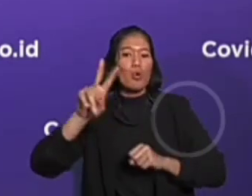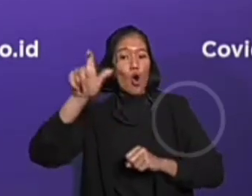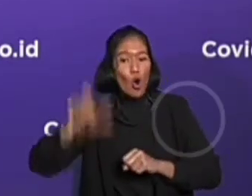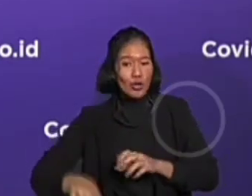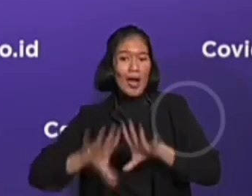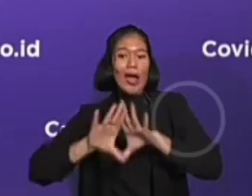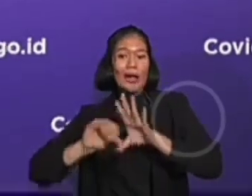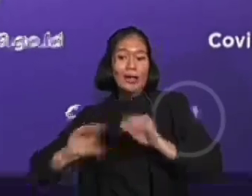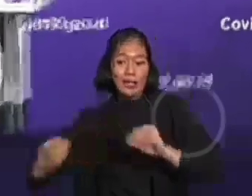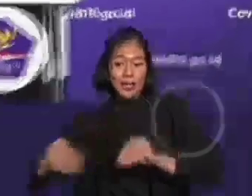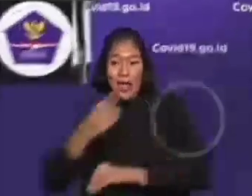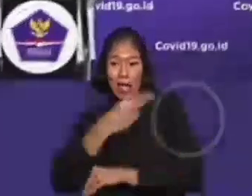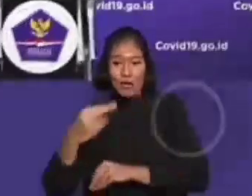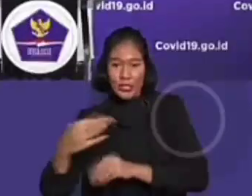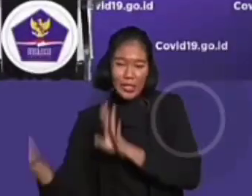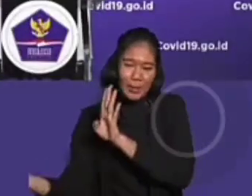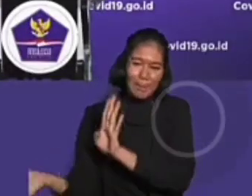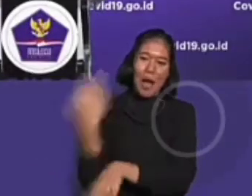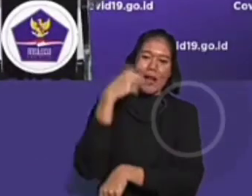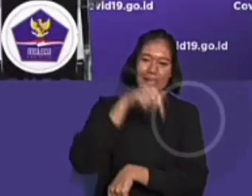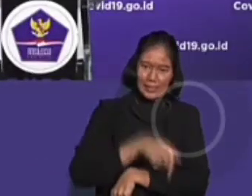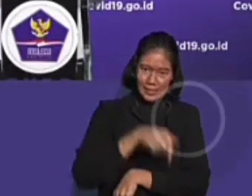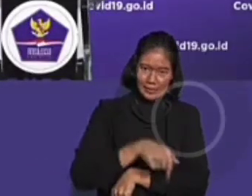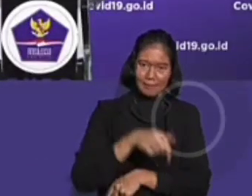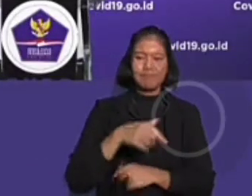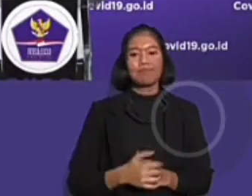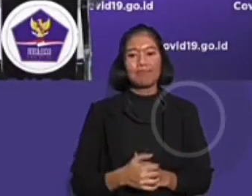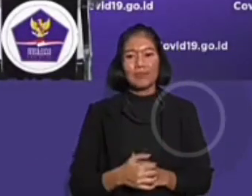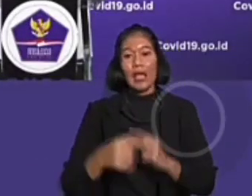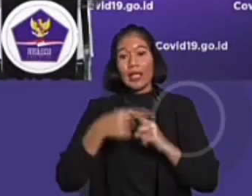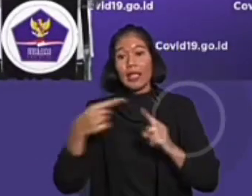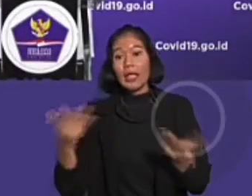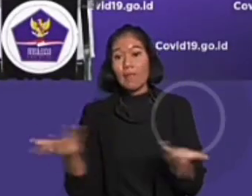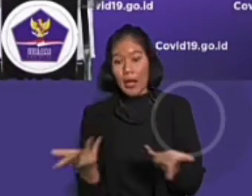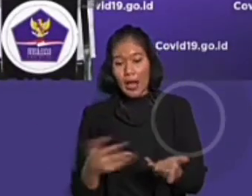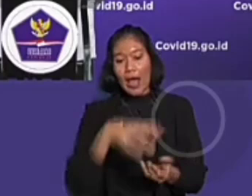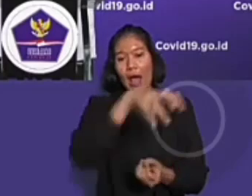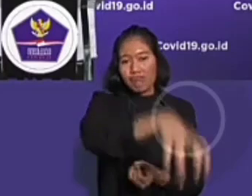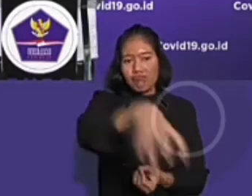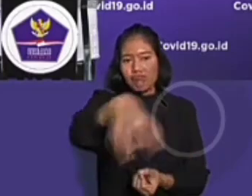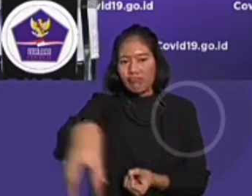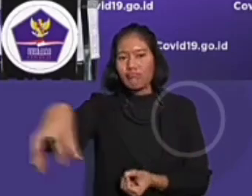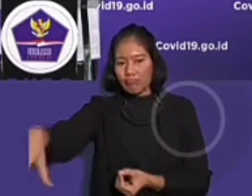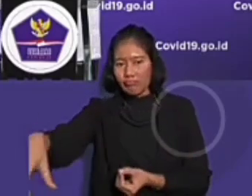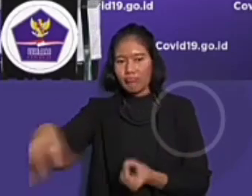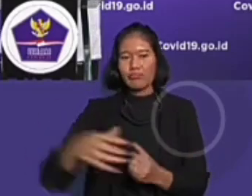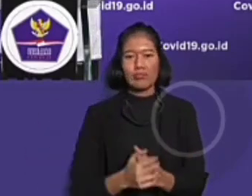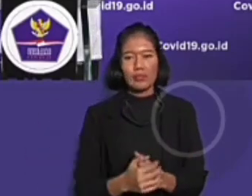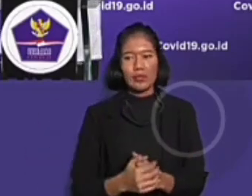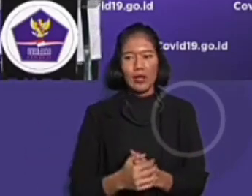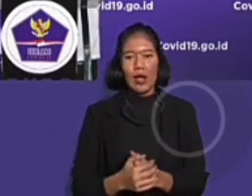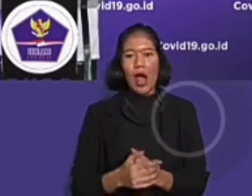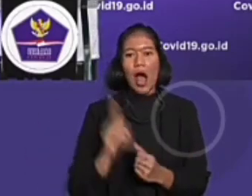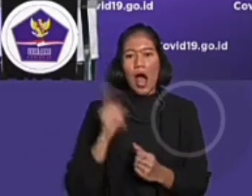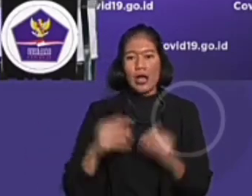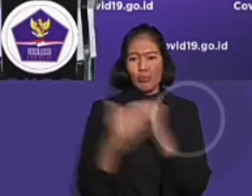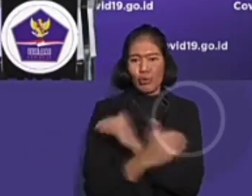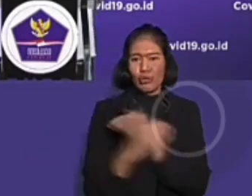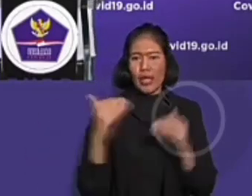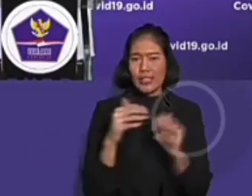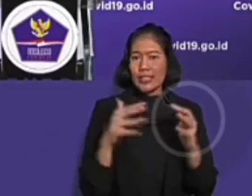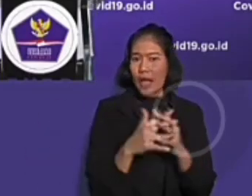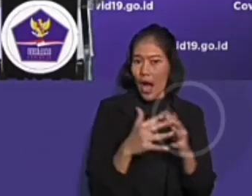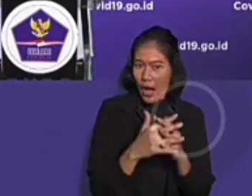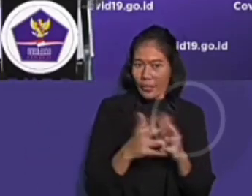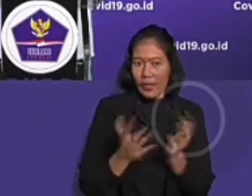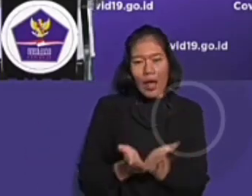migran Indonesia kembali ke tanah air dari titik-titik kepulangan baik menggunakan transportasi darat, laut